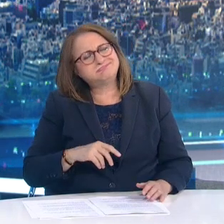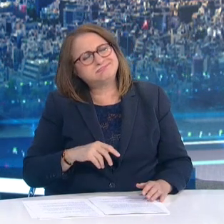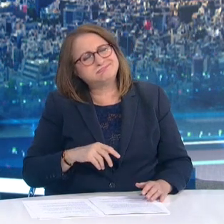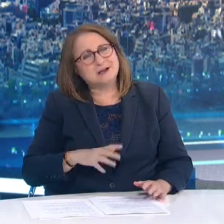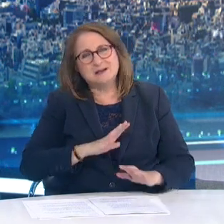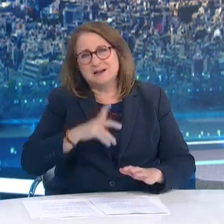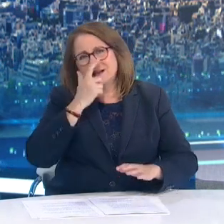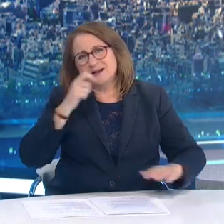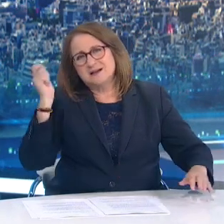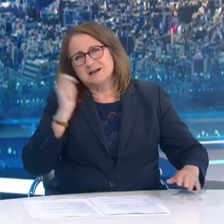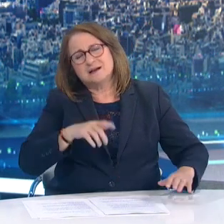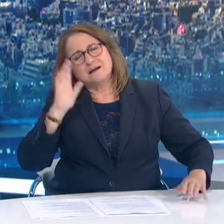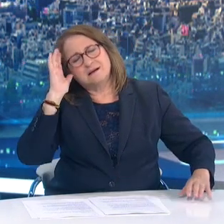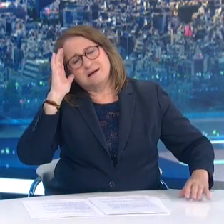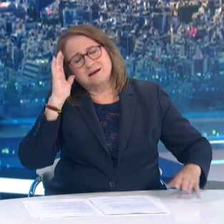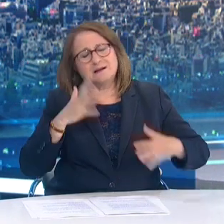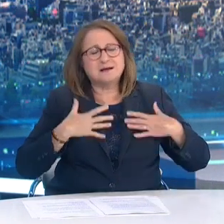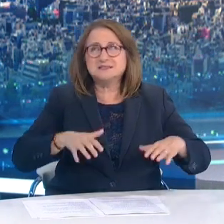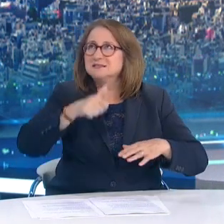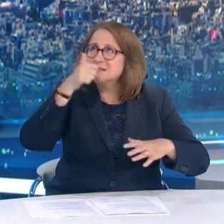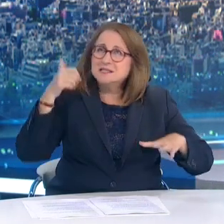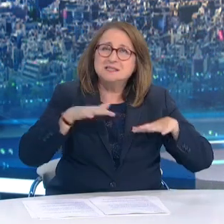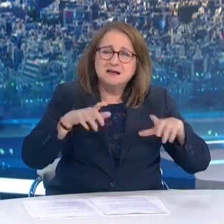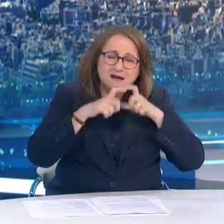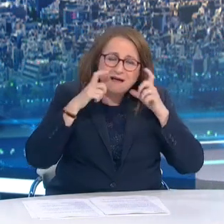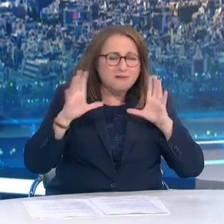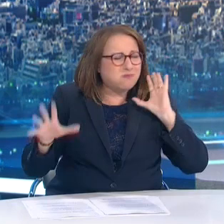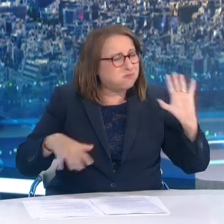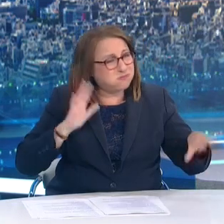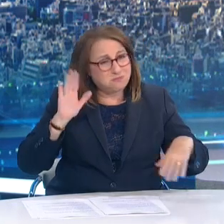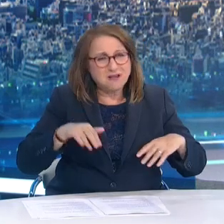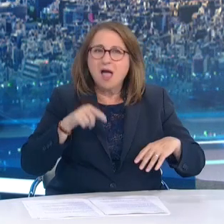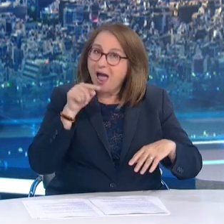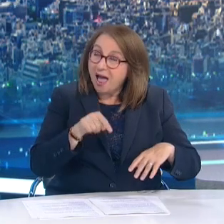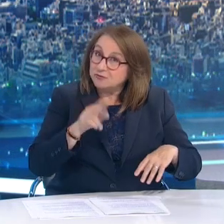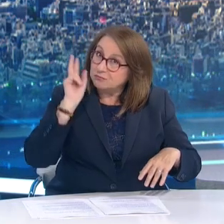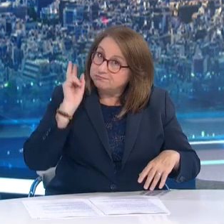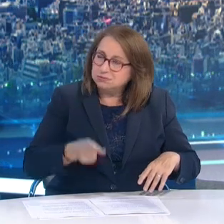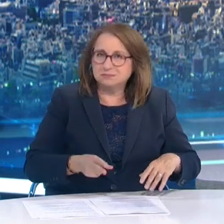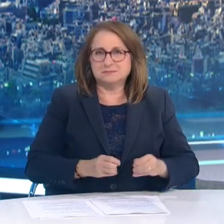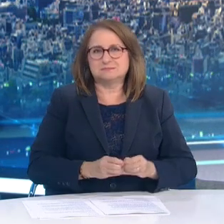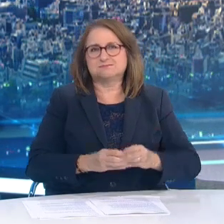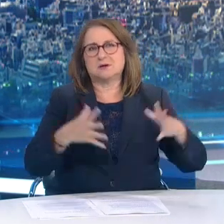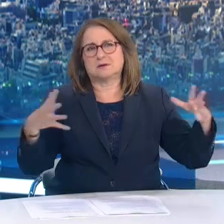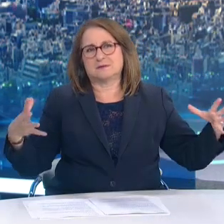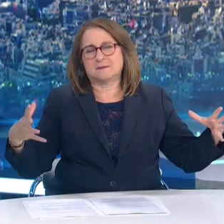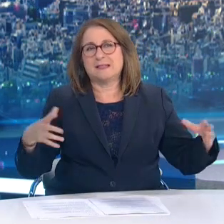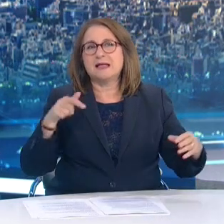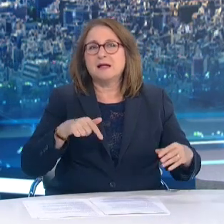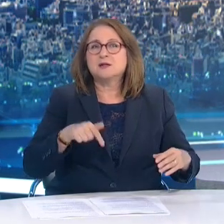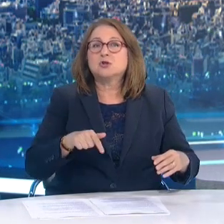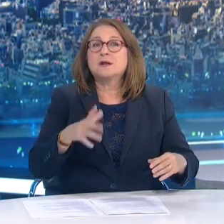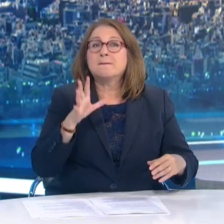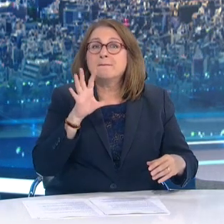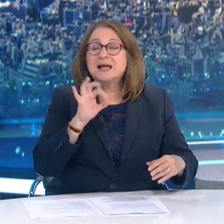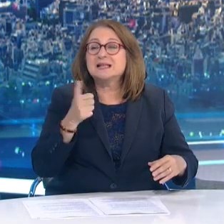ότι τελειώσαμε την πανδημία Η ινδική μετάλλαξη είναι 100% πιο μεταδοτική από το αρχικό κινέζικο στέλεχο στη ΥΟΥ Και 50% με 60